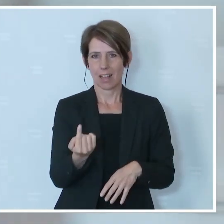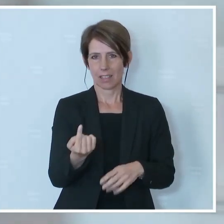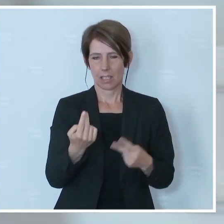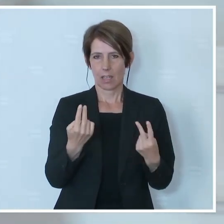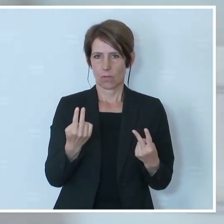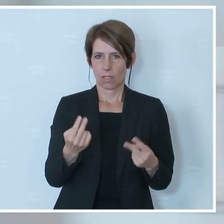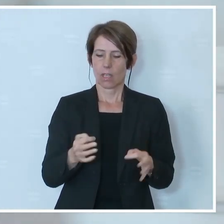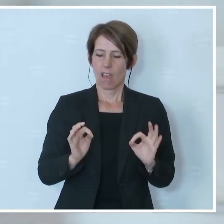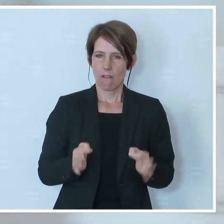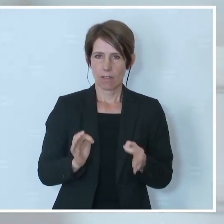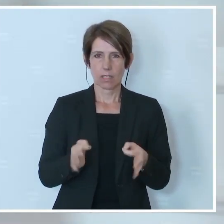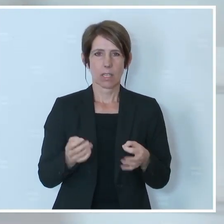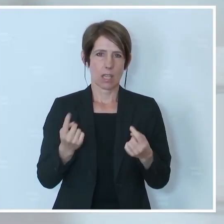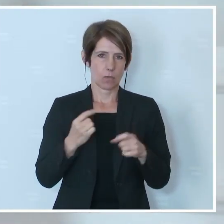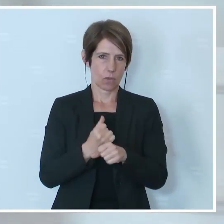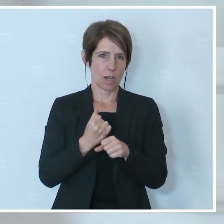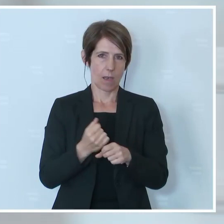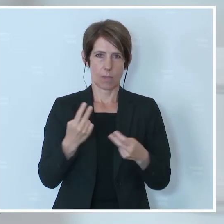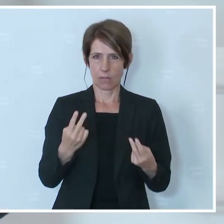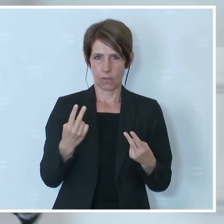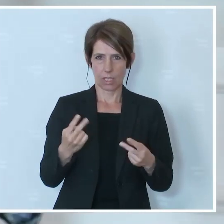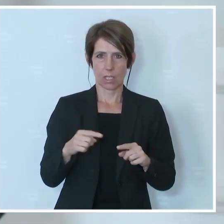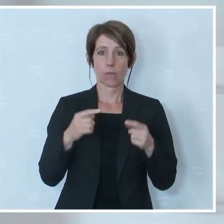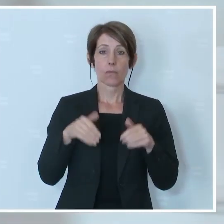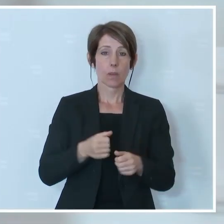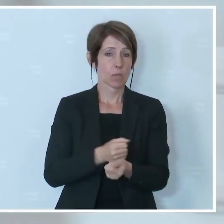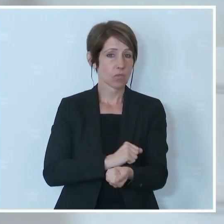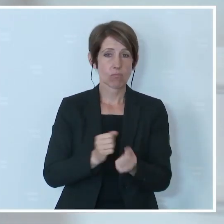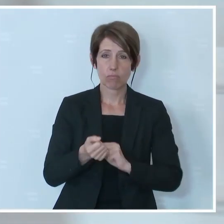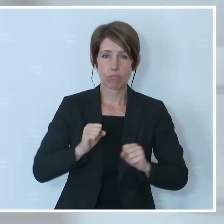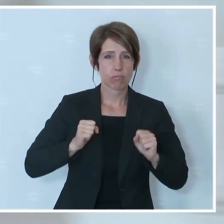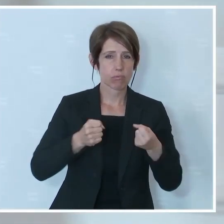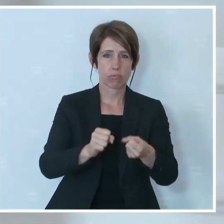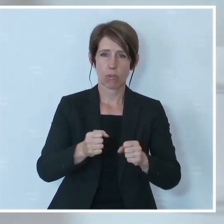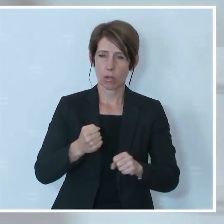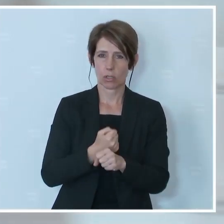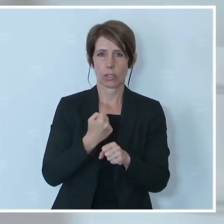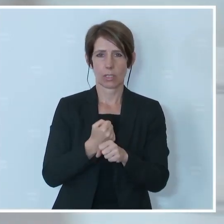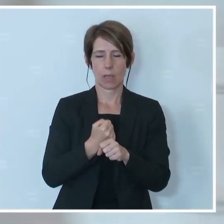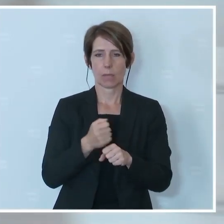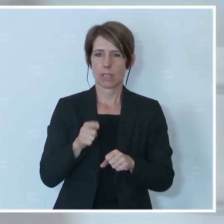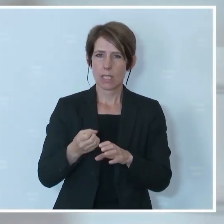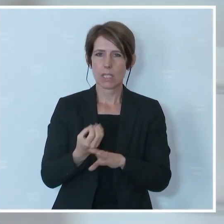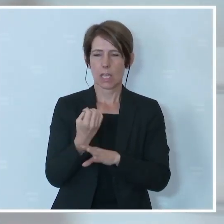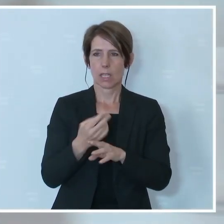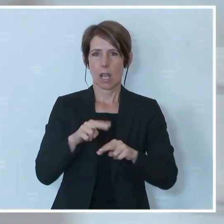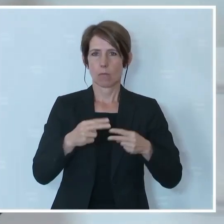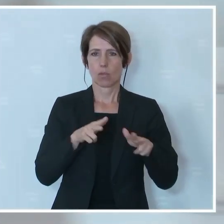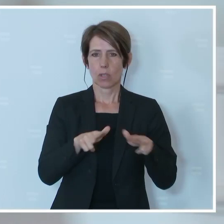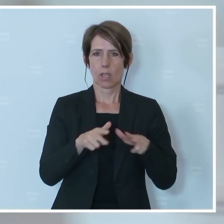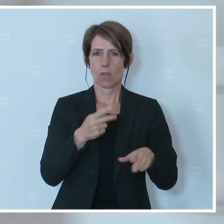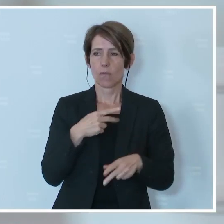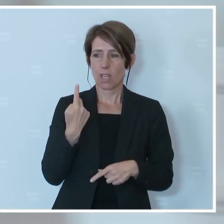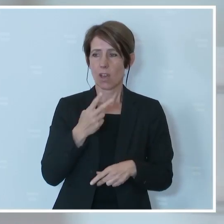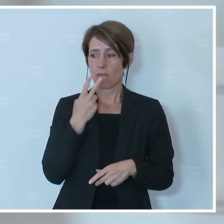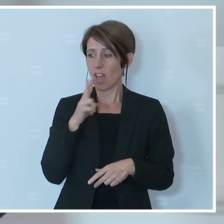um Effizienz Ihrer Arbeit und wir müssen engagiert sein. Und ich glaube, das ist ein deutliches Signal der österreichischen Bundesregierung, wir schauen nicht weg, wir sind